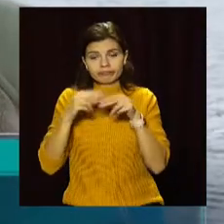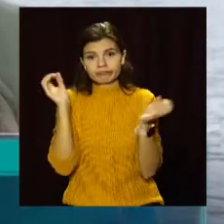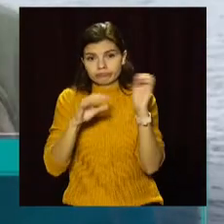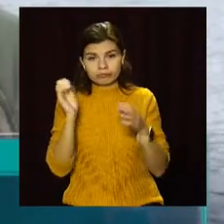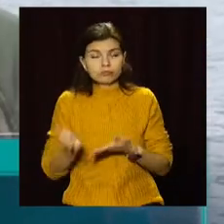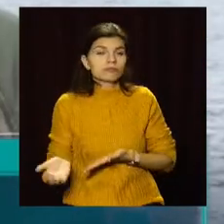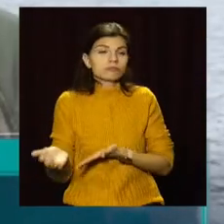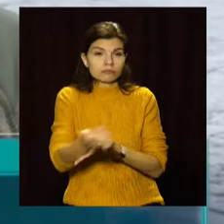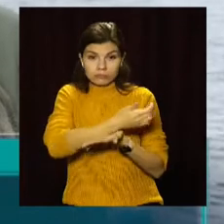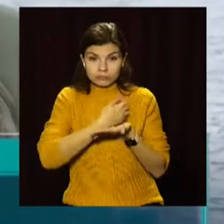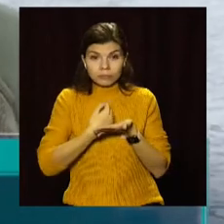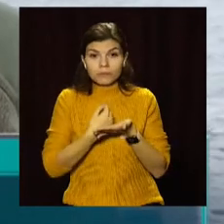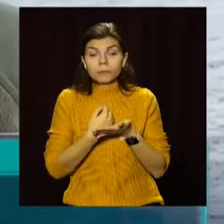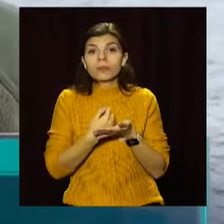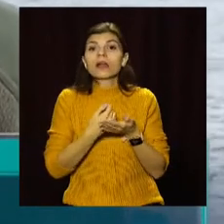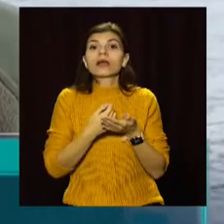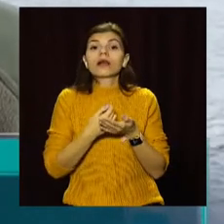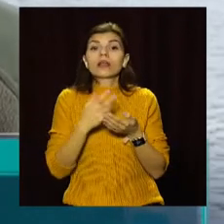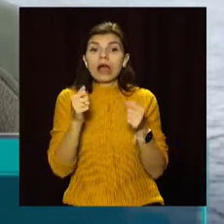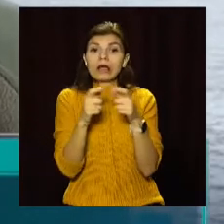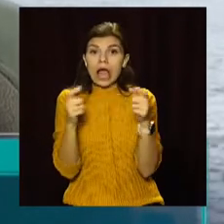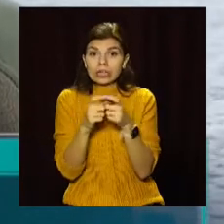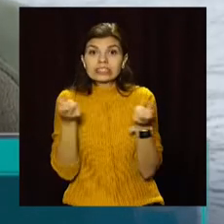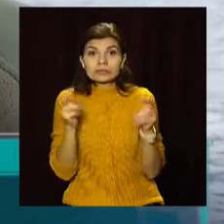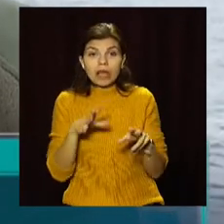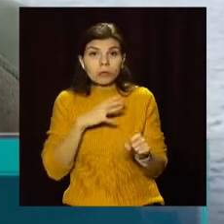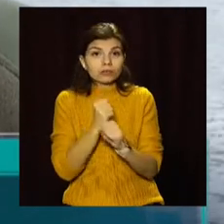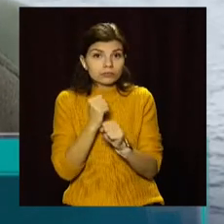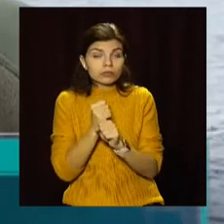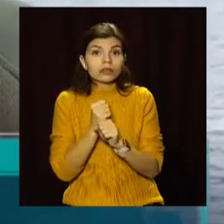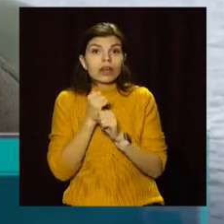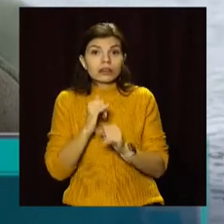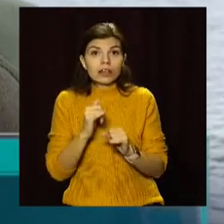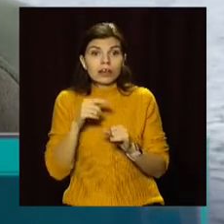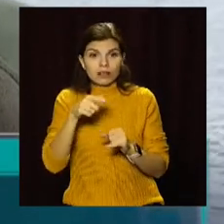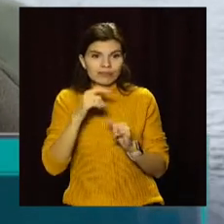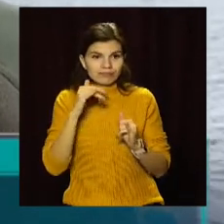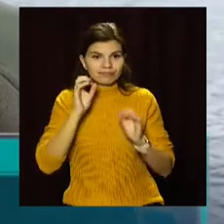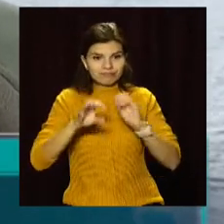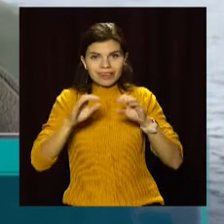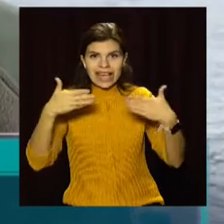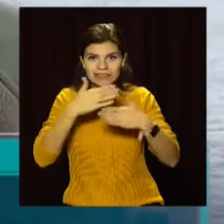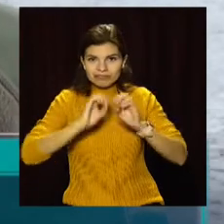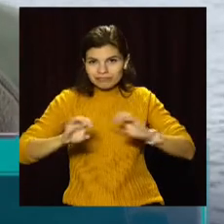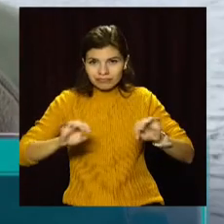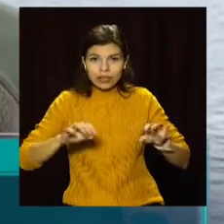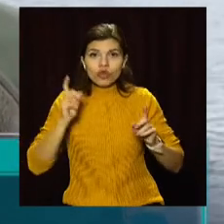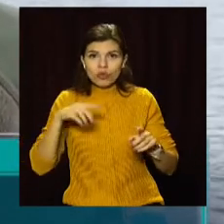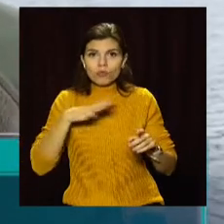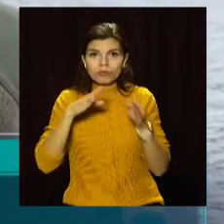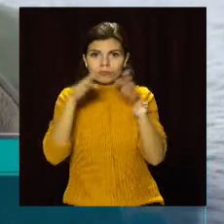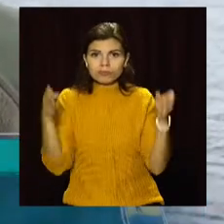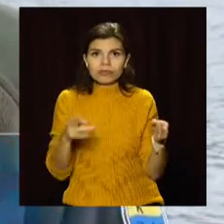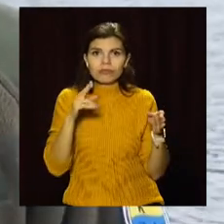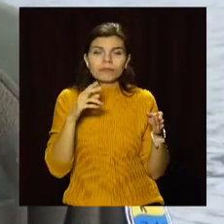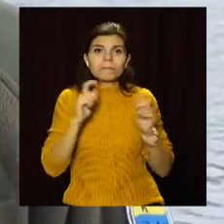збиралися і на картку, яка спеціально зроблена для зариблення Дніпра, і також стояли бокси у